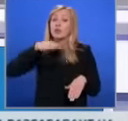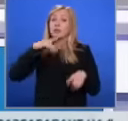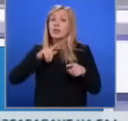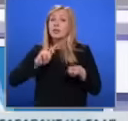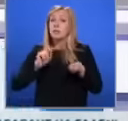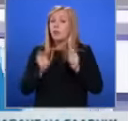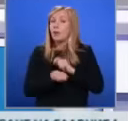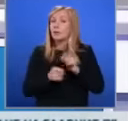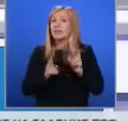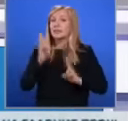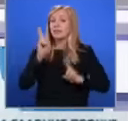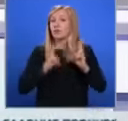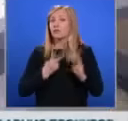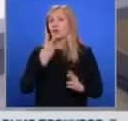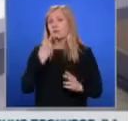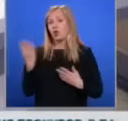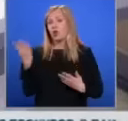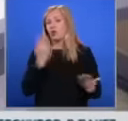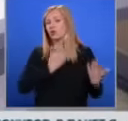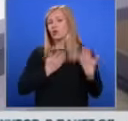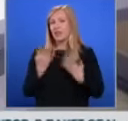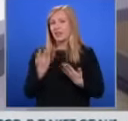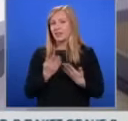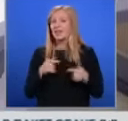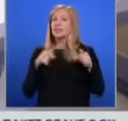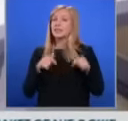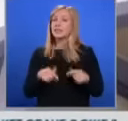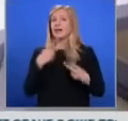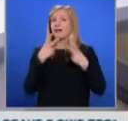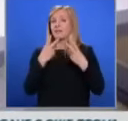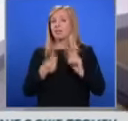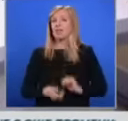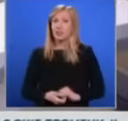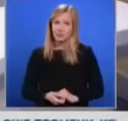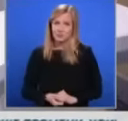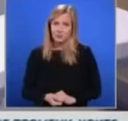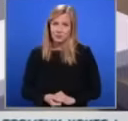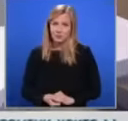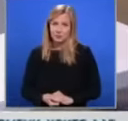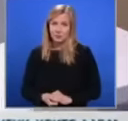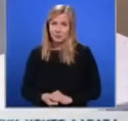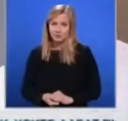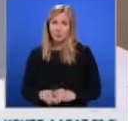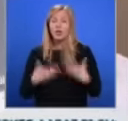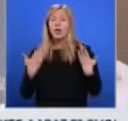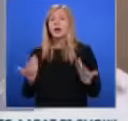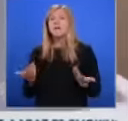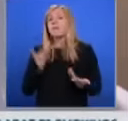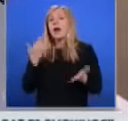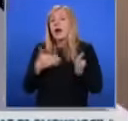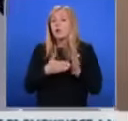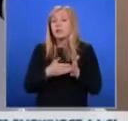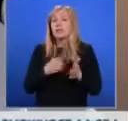промени да бъдат гласувани и на второ четене, т.е. окончателно. Иво Никодимов проследи дискусиите и дебата. Днес Иво, какви